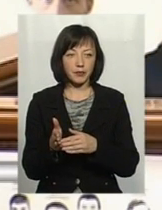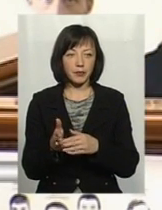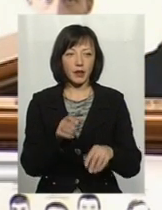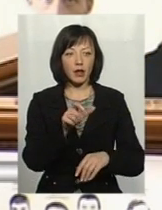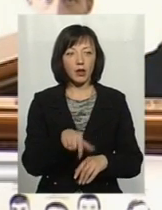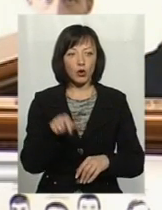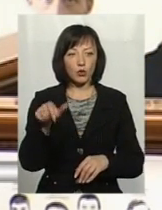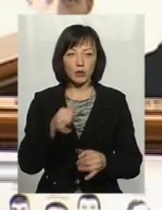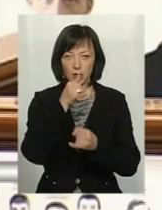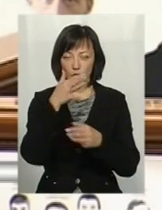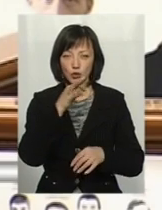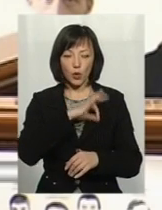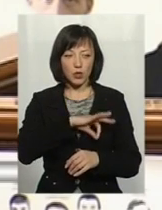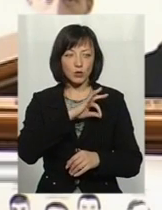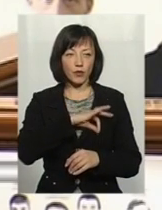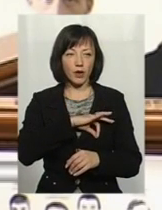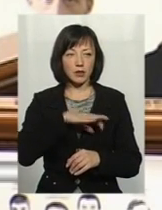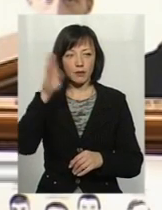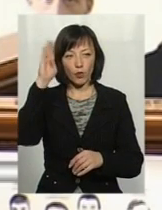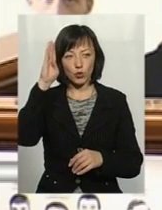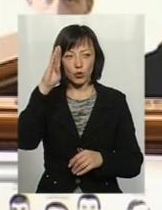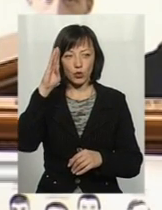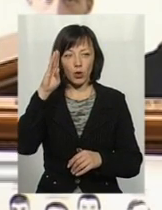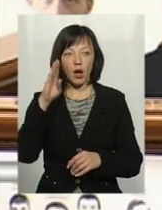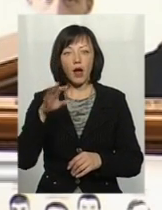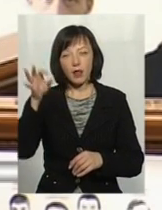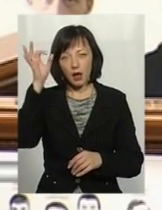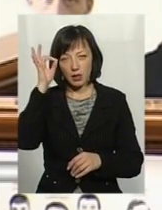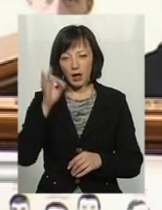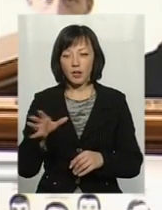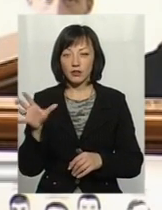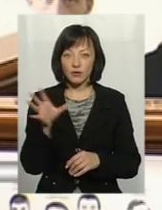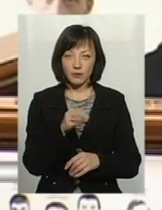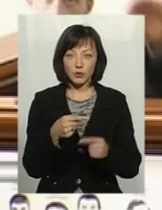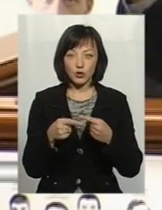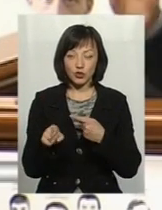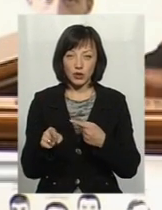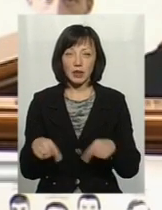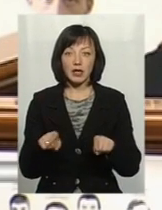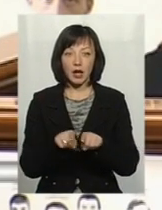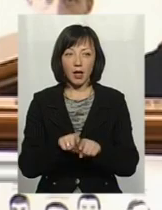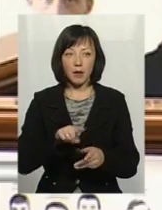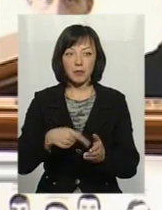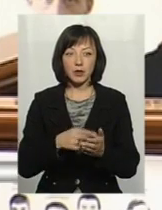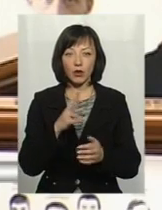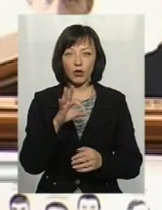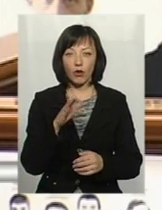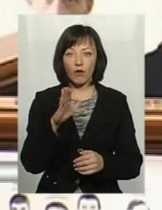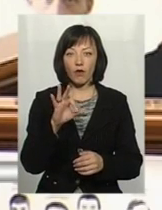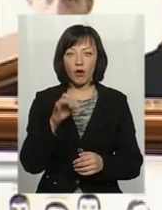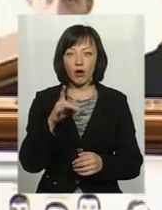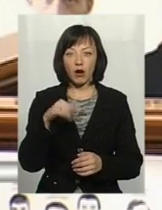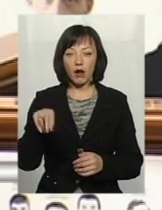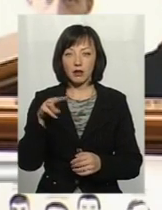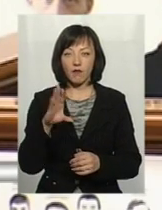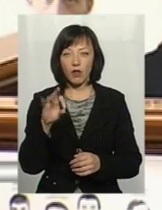Люди не можуть користуватися водою. А нагадаю, що крім всього іншого, і таке місто, як Новоград-Волинський, 56 тисяч